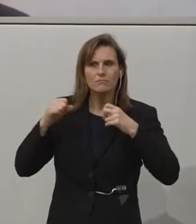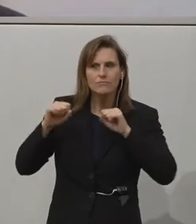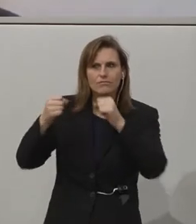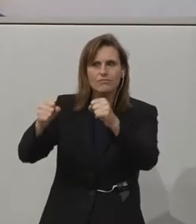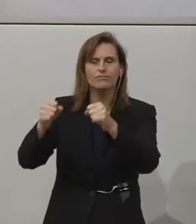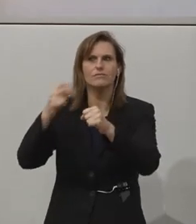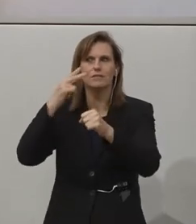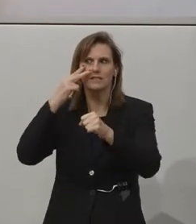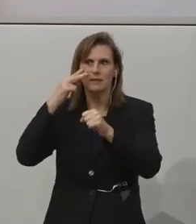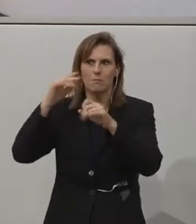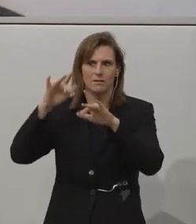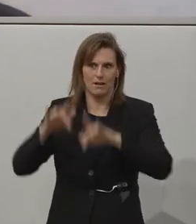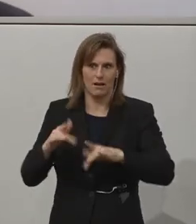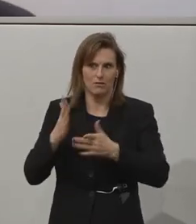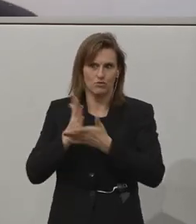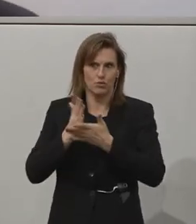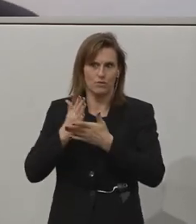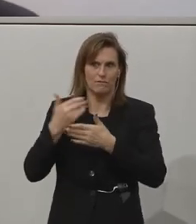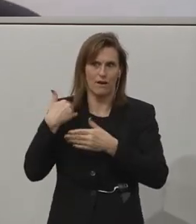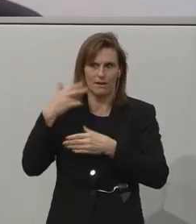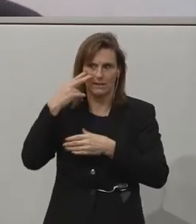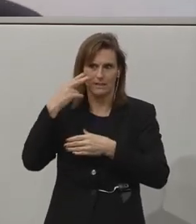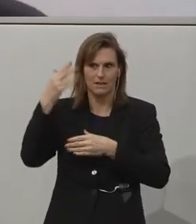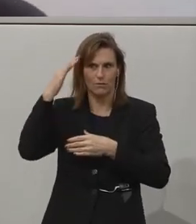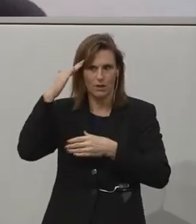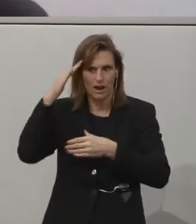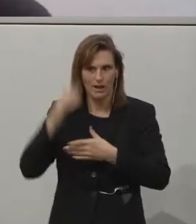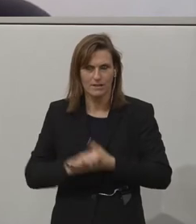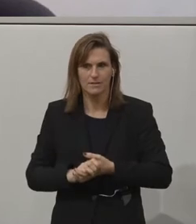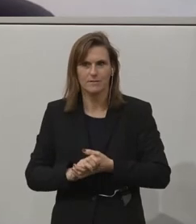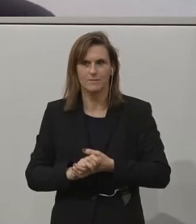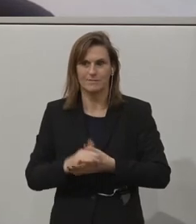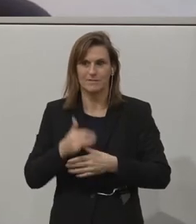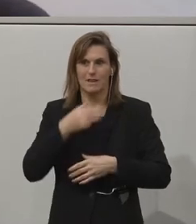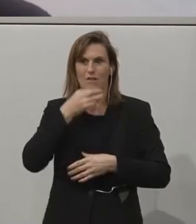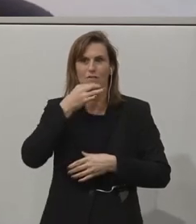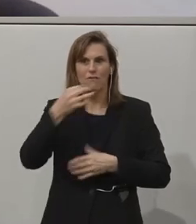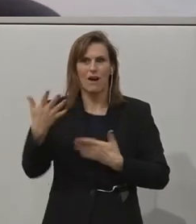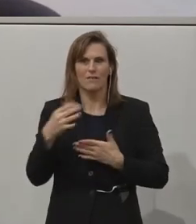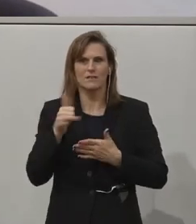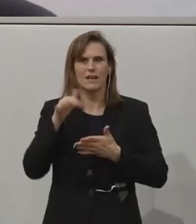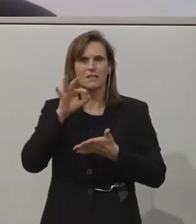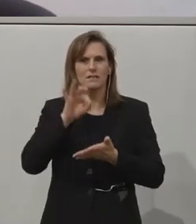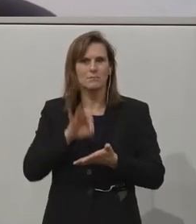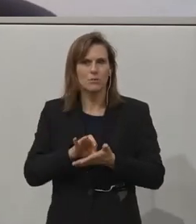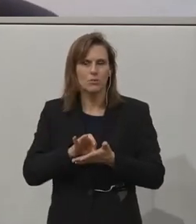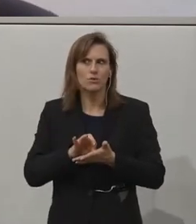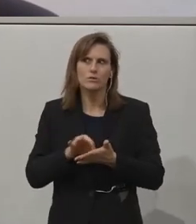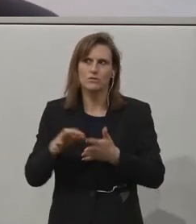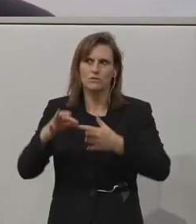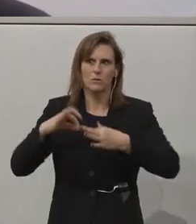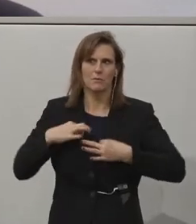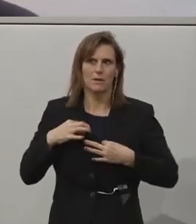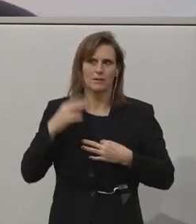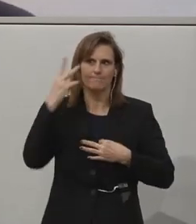hier gesetzt wird. Ich habe folgende Frage. Im ersten Punkt würde mich natürlich interessieren,